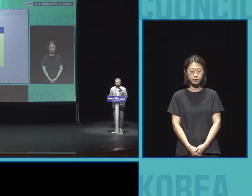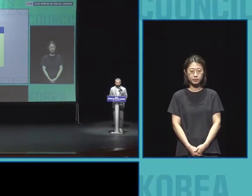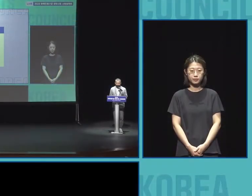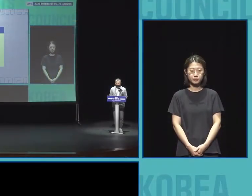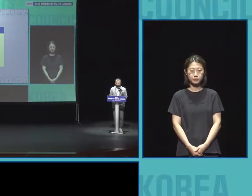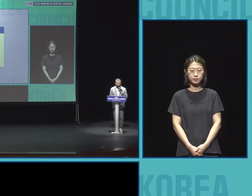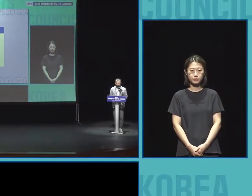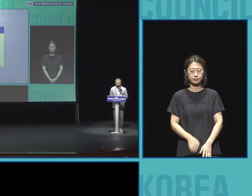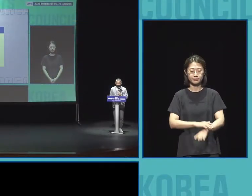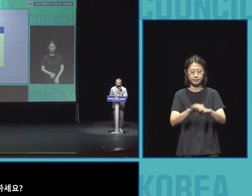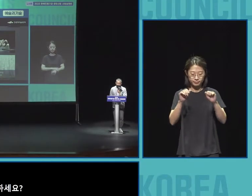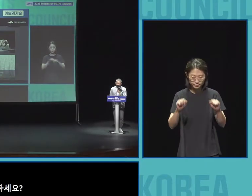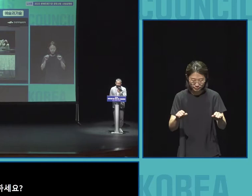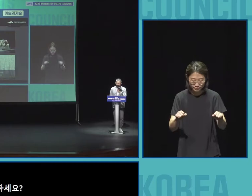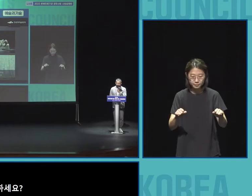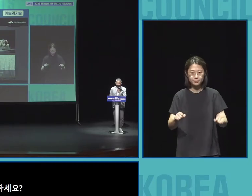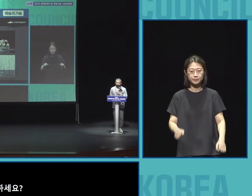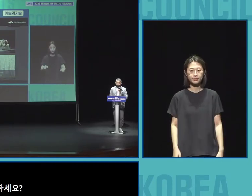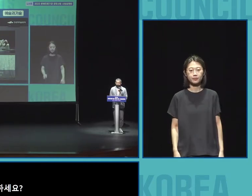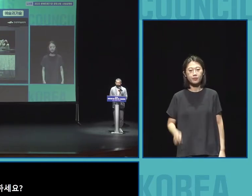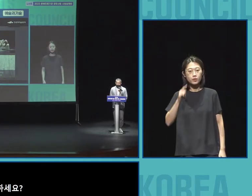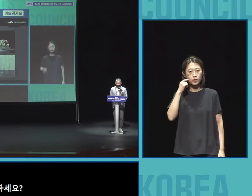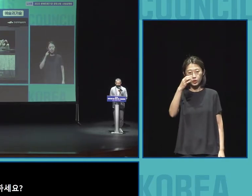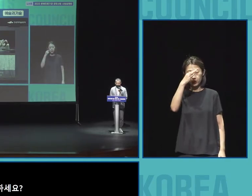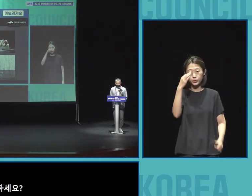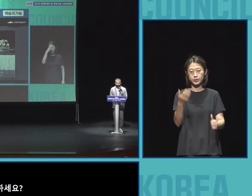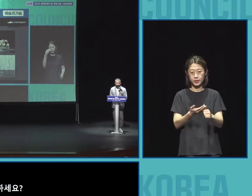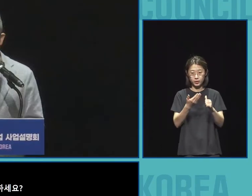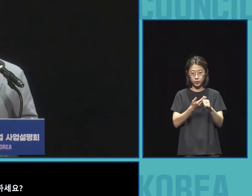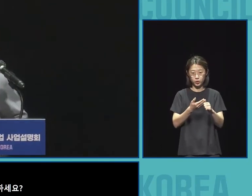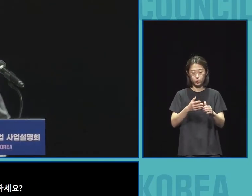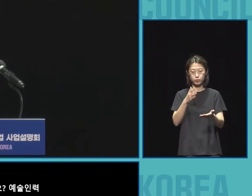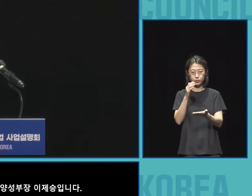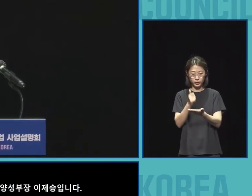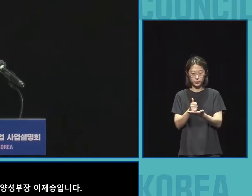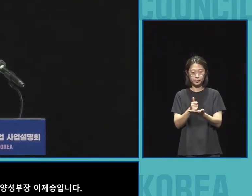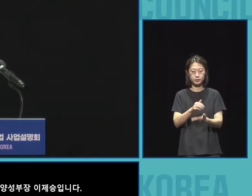안녕하세요. 예술인력 양성부장 이재승입니다.